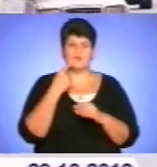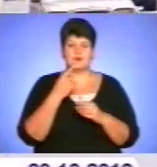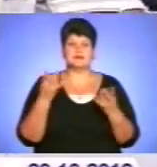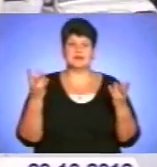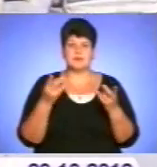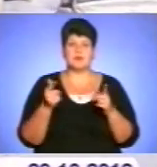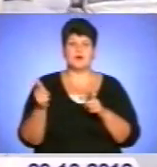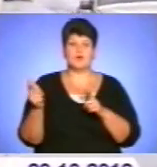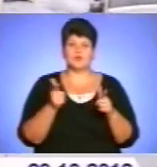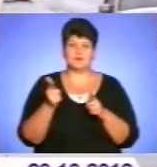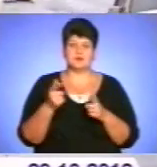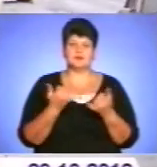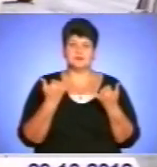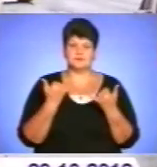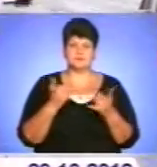готуй сани влітку.